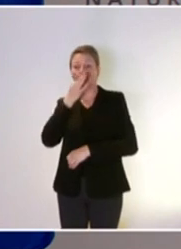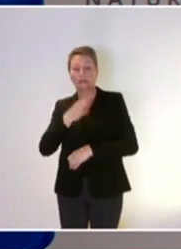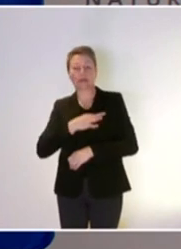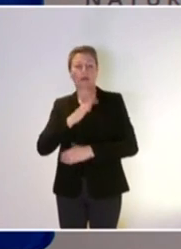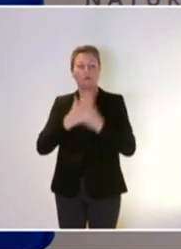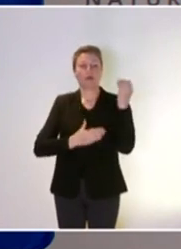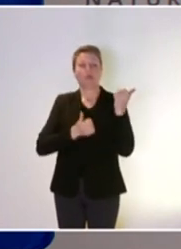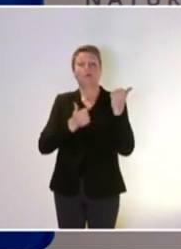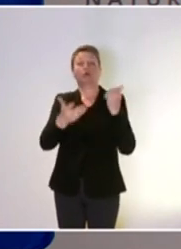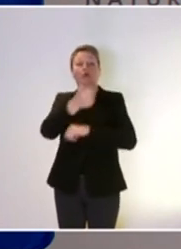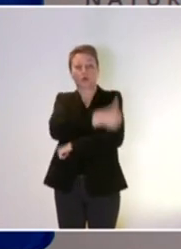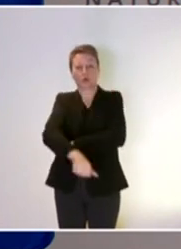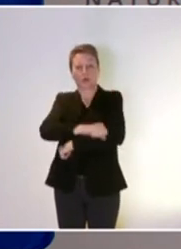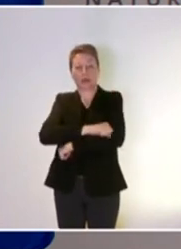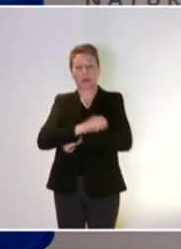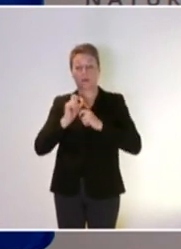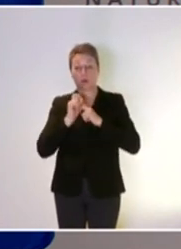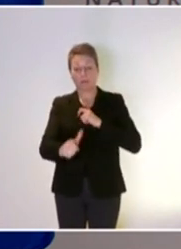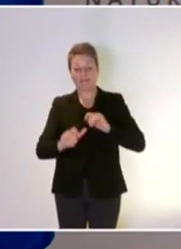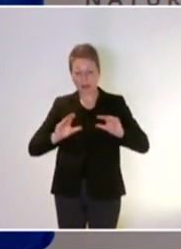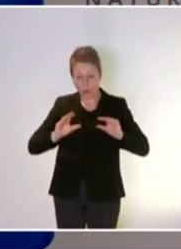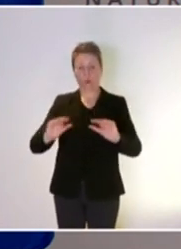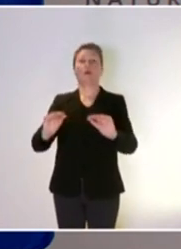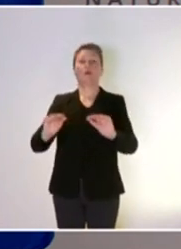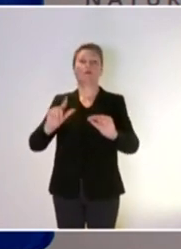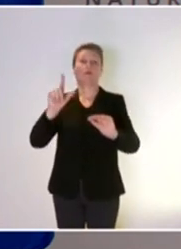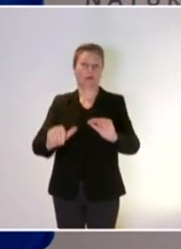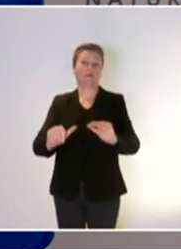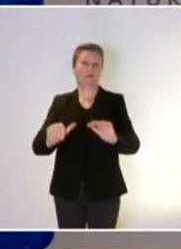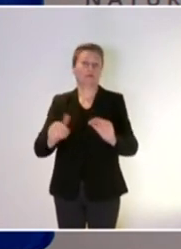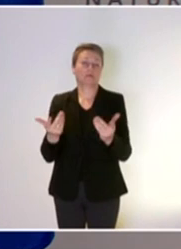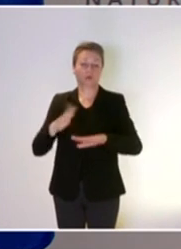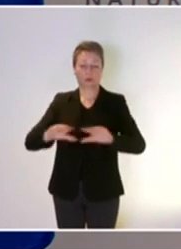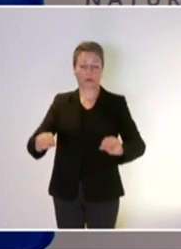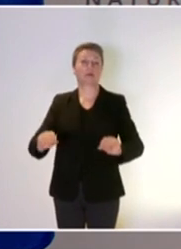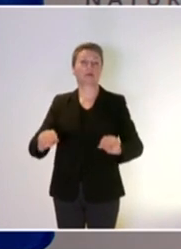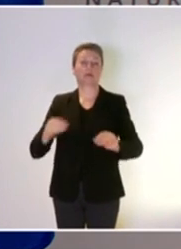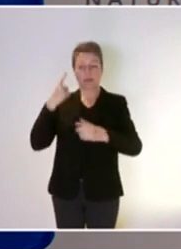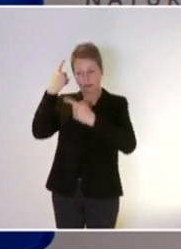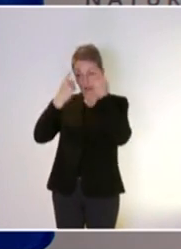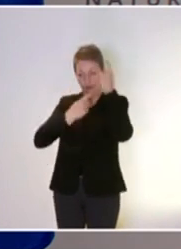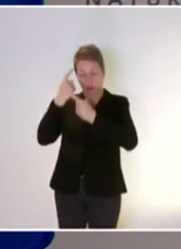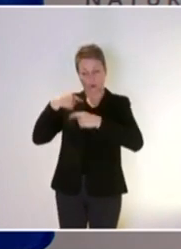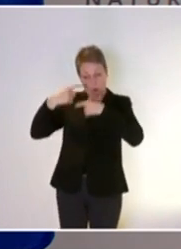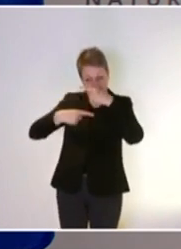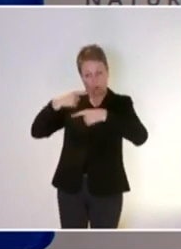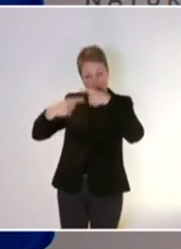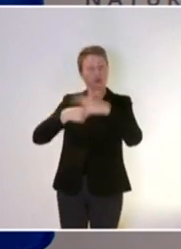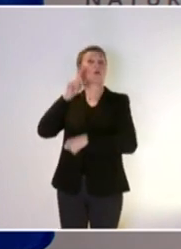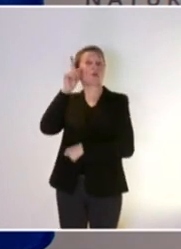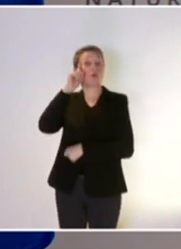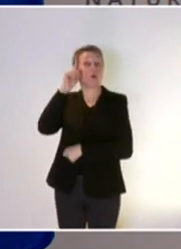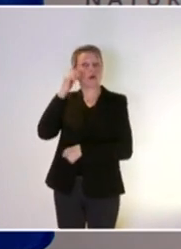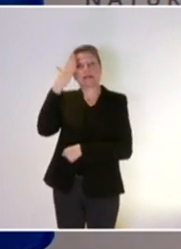ces quelques semaines pour les décliner opérationnellement et donc, c'est une réflexion qui est à l'œuvre parce qu'effectivement,